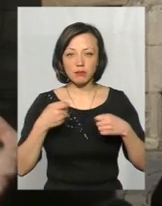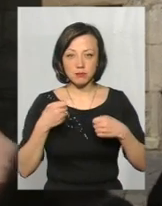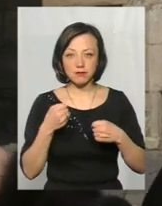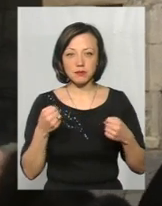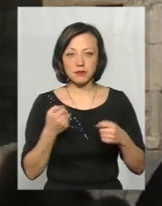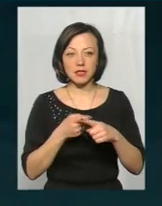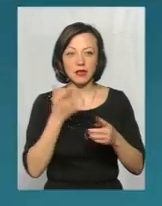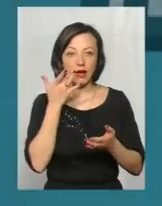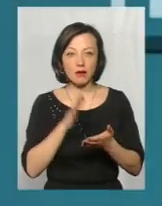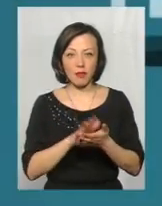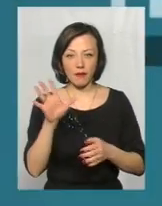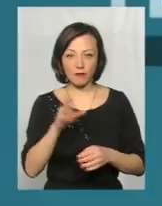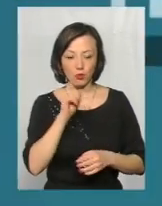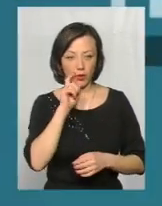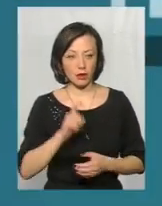всю Україну ганьба.